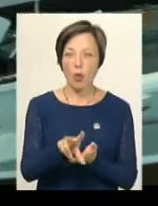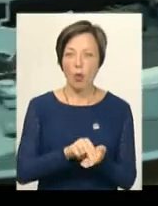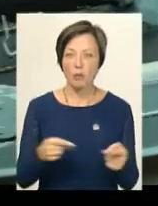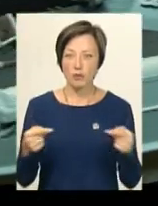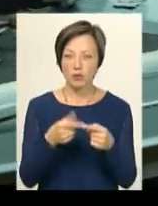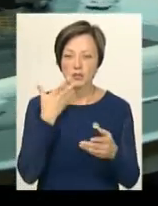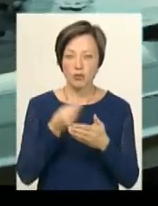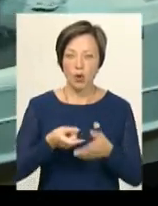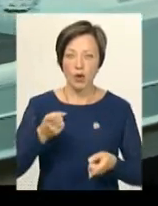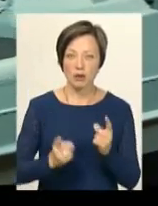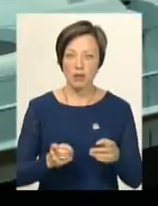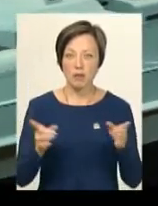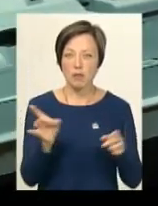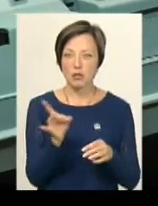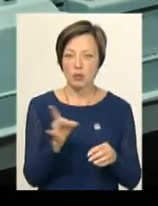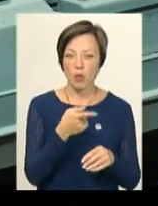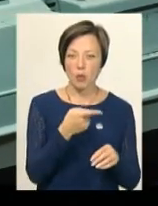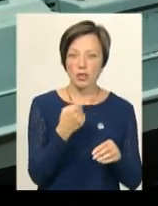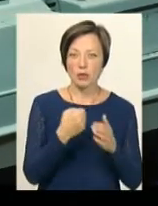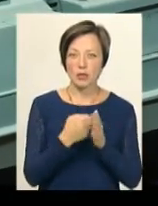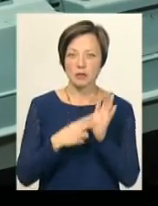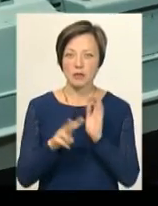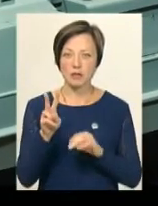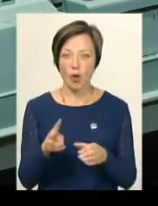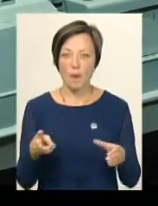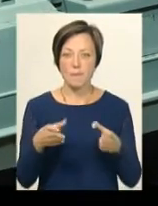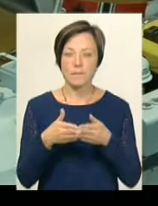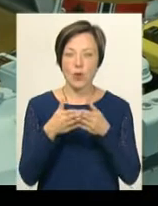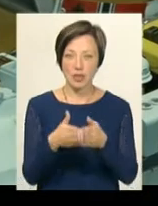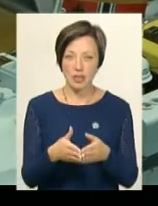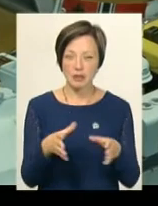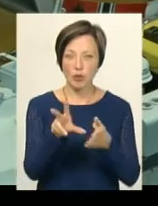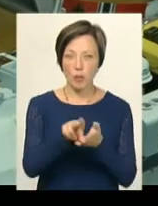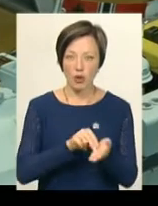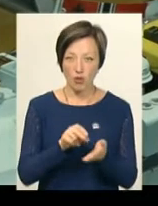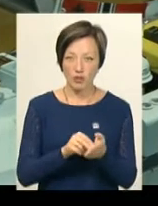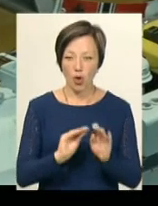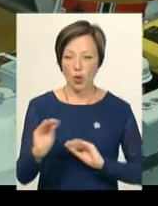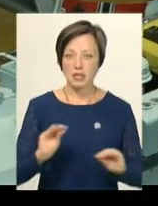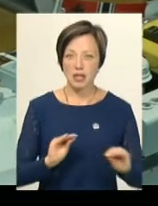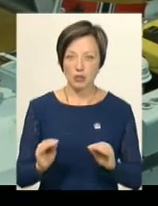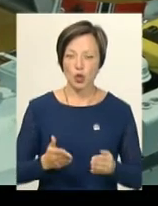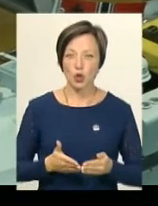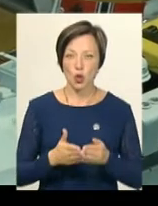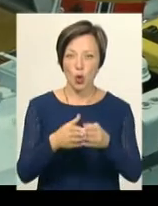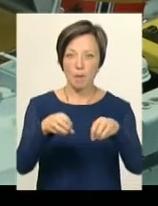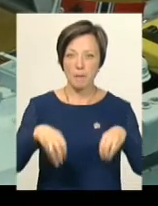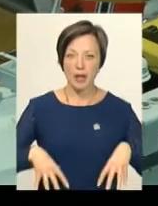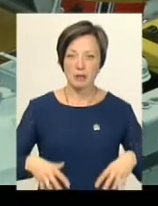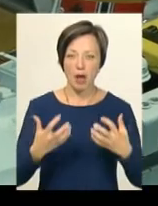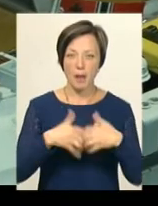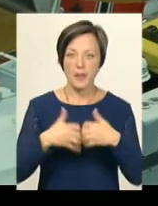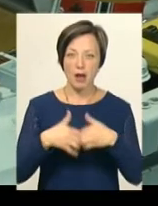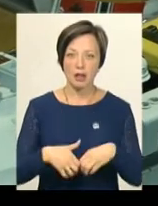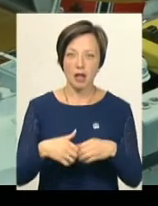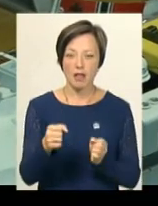своїх оригіналів у масштабі 1 до 72. Їхні борти, як і суден, з яких вони скопійовані, оснащені торпедами, торпедними апаратами